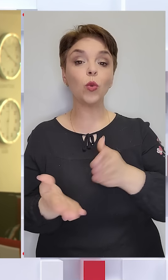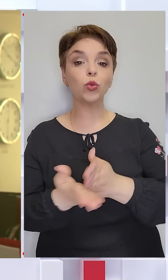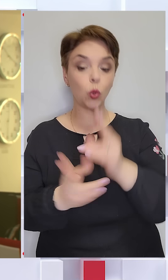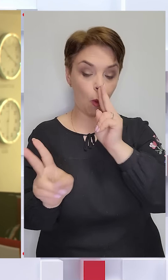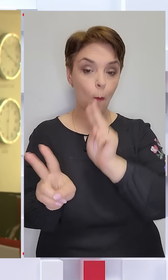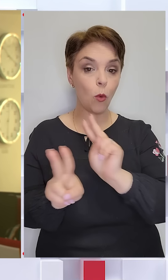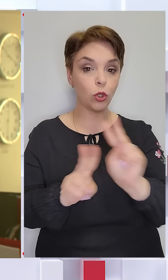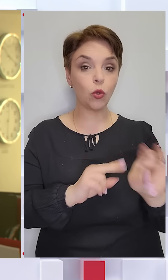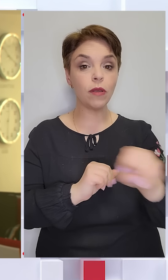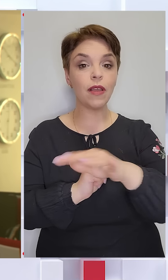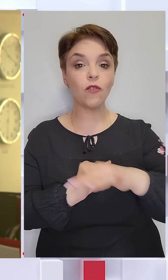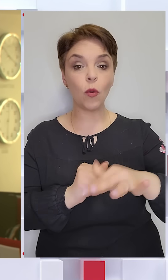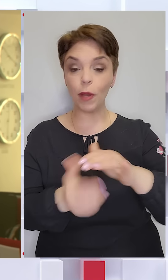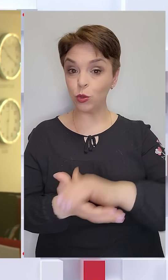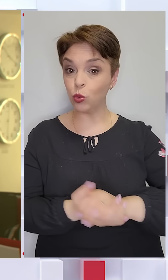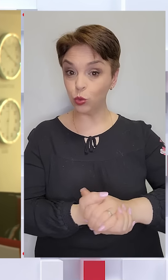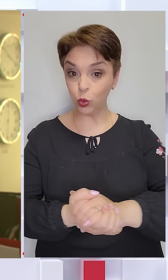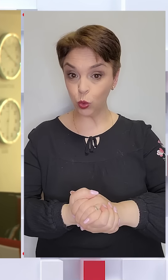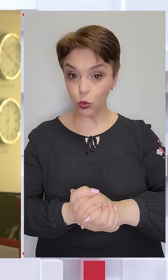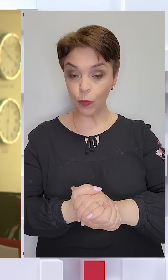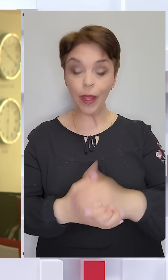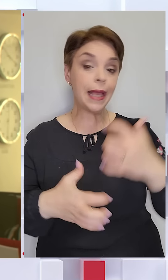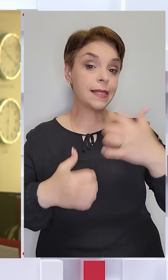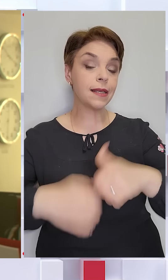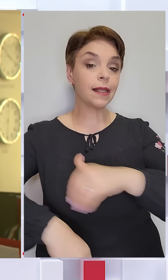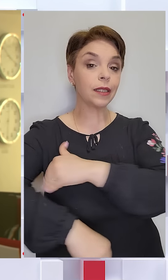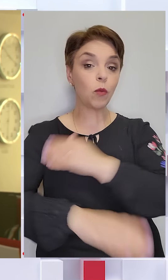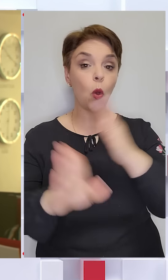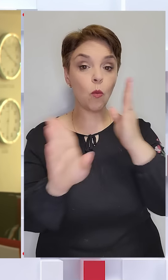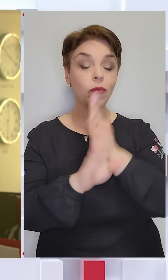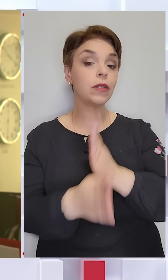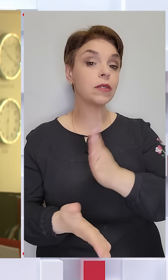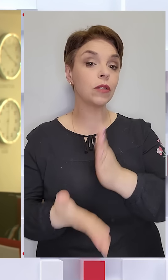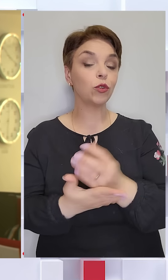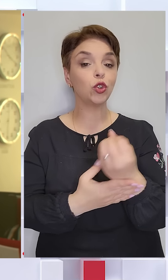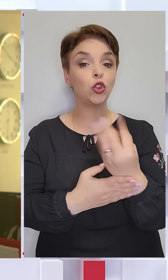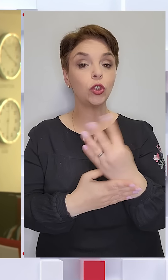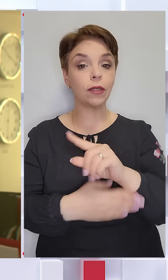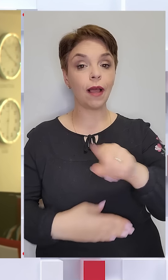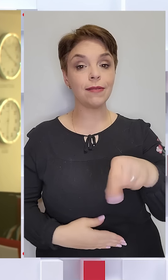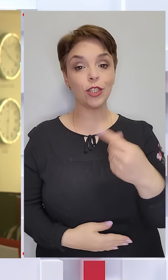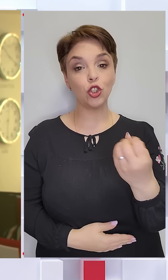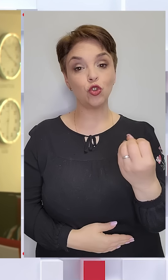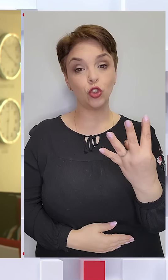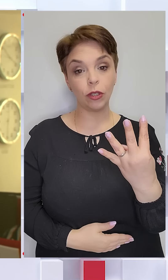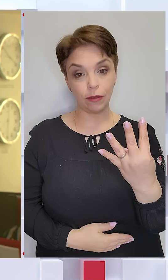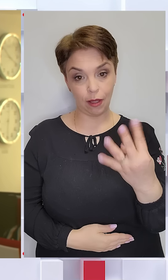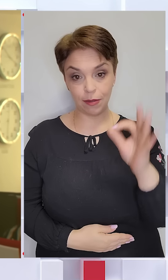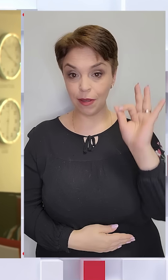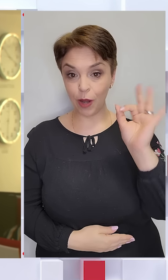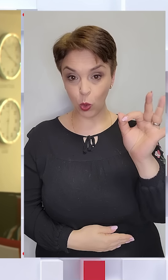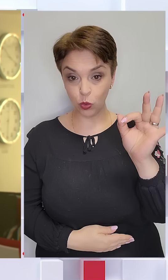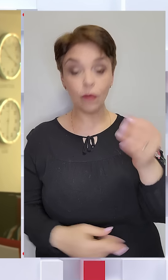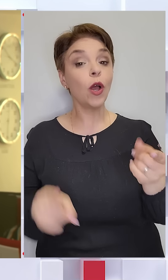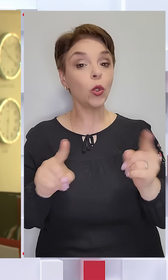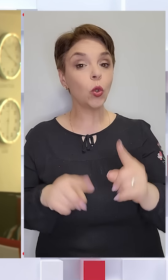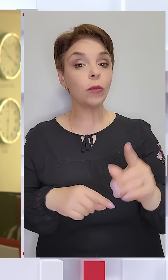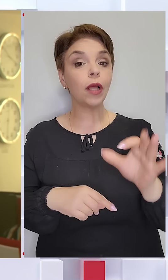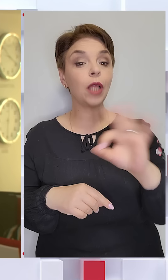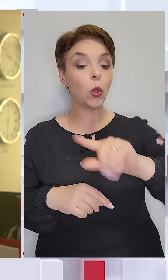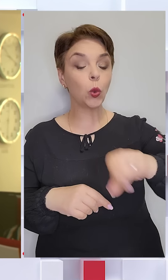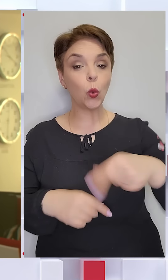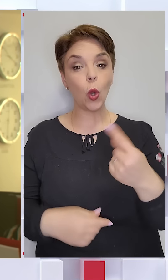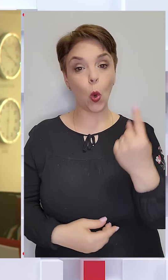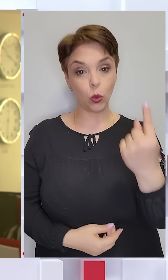моніторингу Європейського Союзу. Середня температура повітря становила 14,14 градуса, тобто на 0